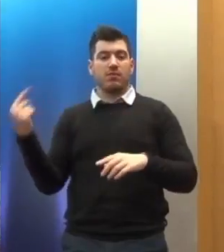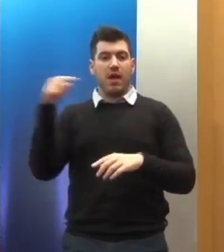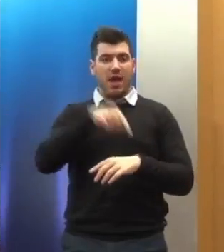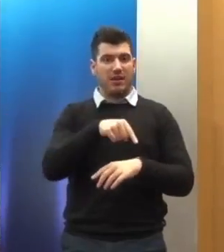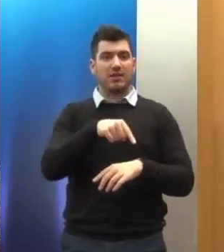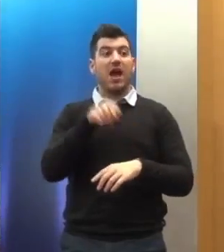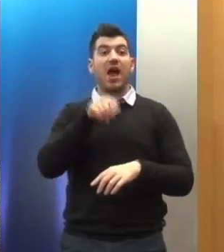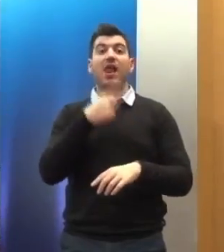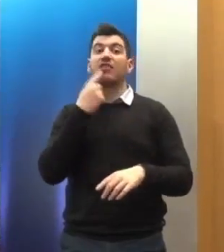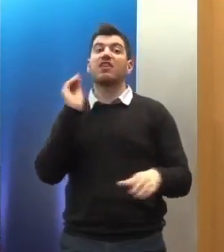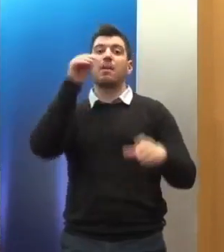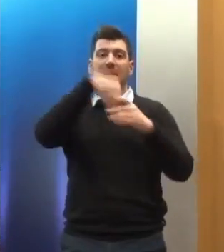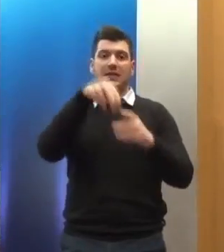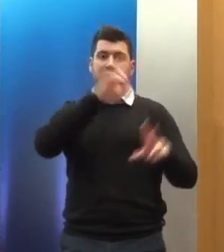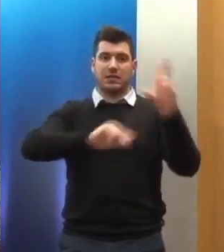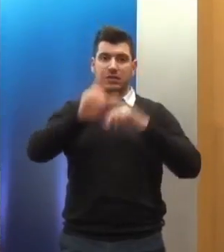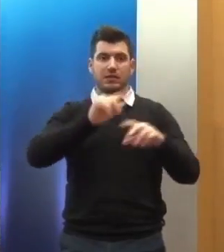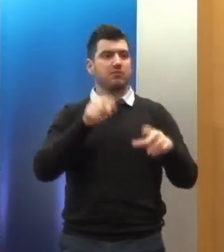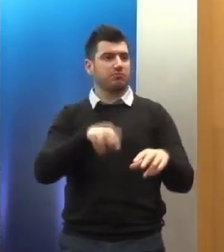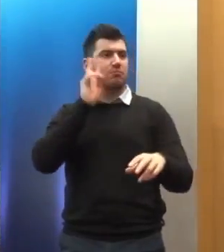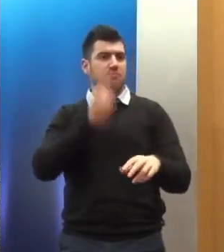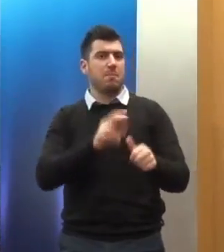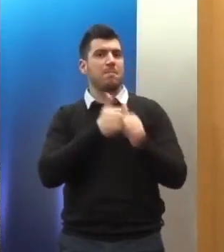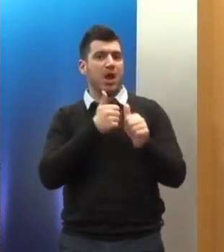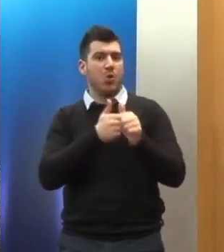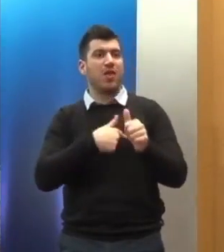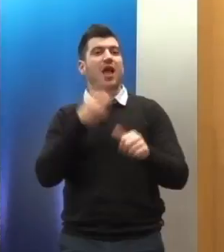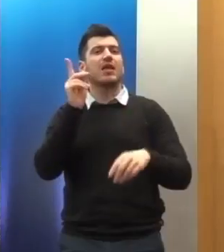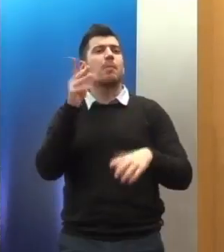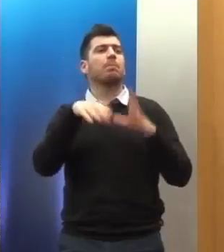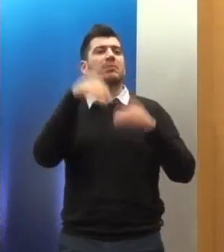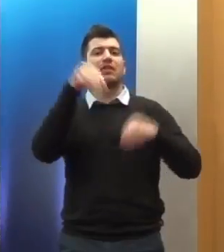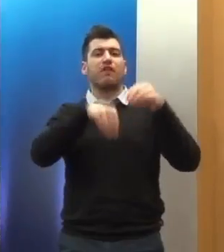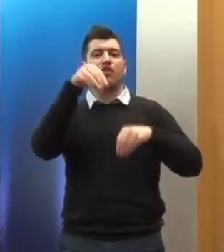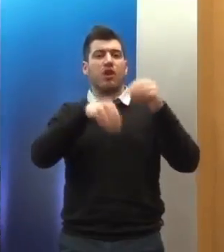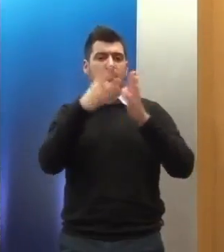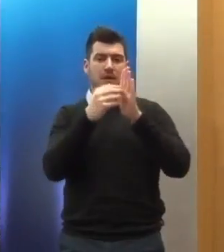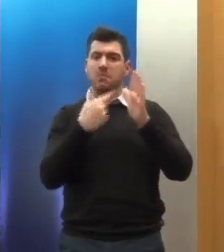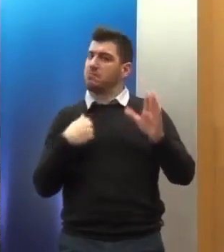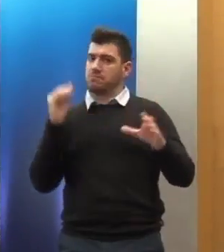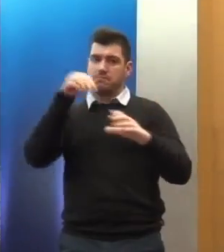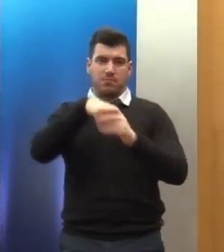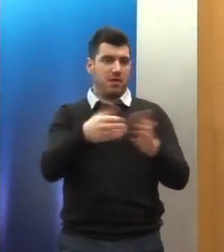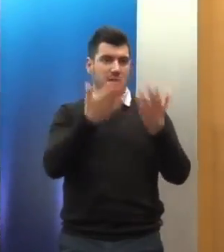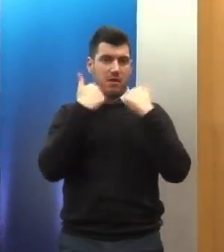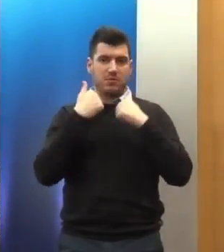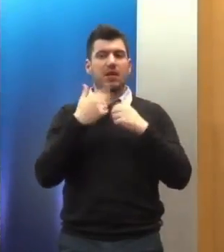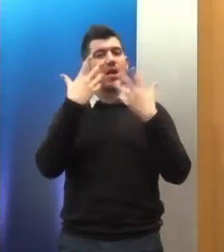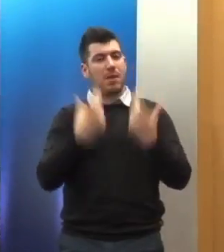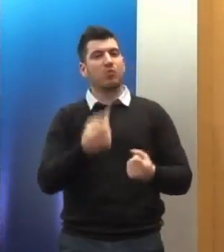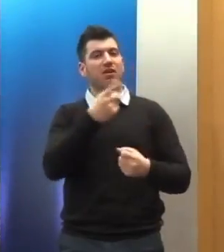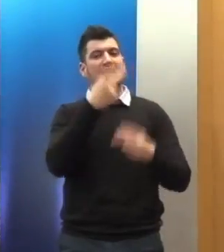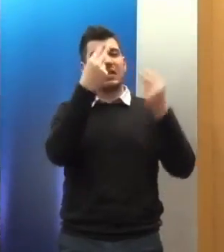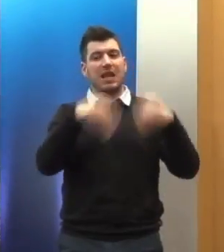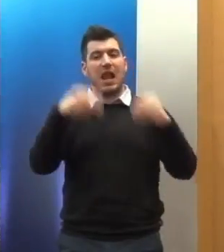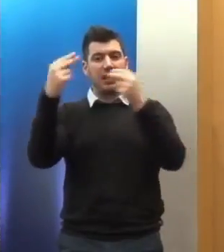μεν, αλλά δεν λαμβάνει μέρος στη συζήτηση, ούτε στη ψηφοφορία, εάν τυχόν υπάρξει. Επομένως, υπάρχουν και αυτές οι δίωδοι, και αυτό